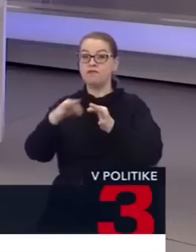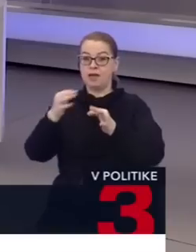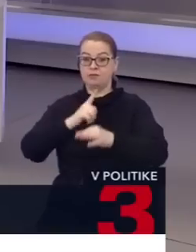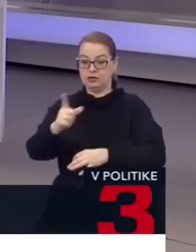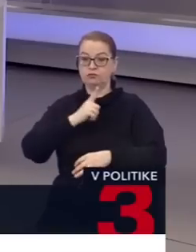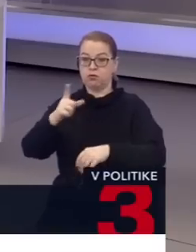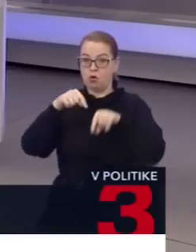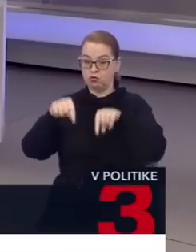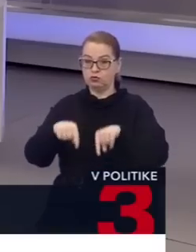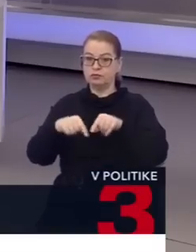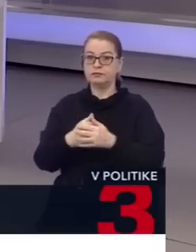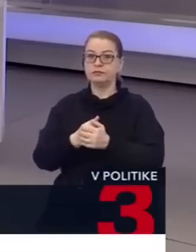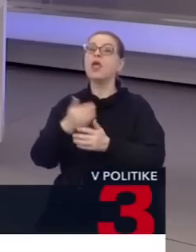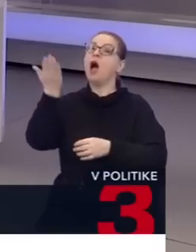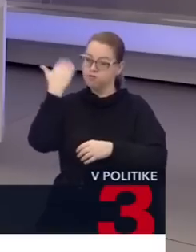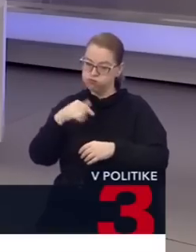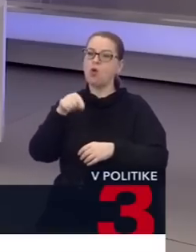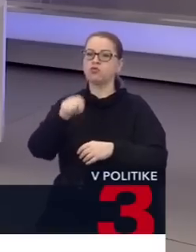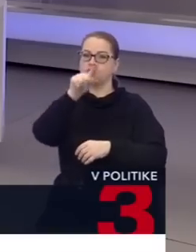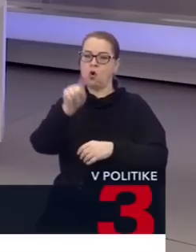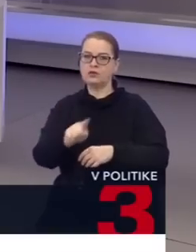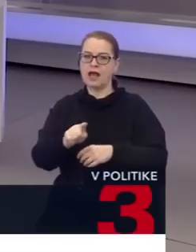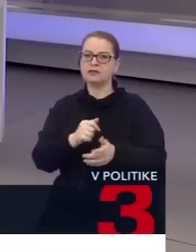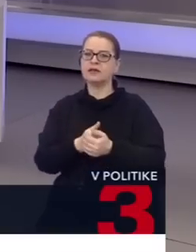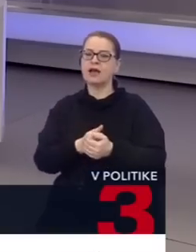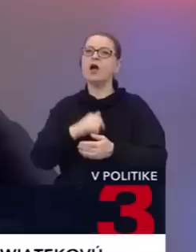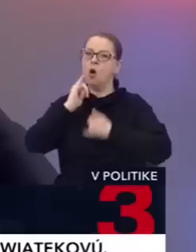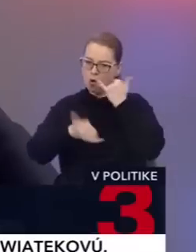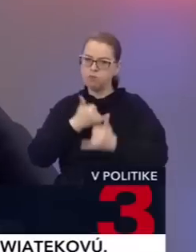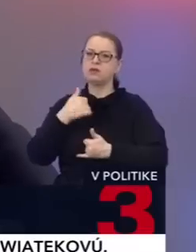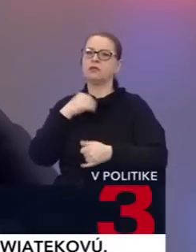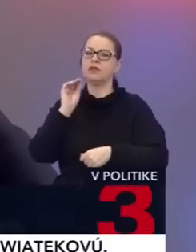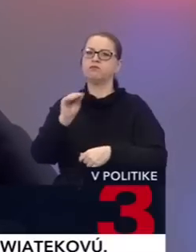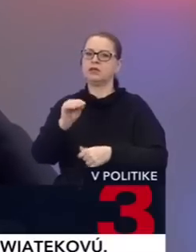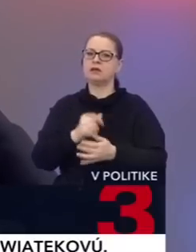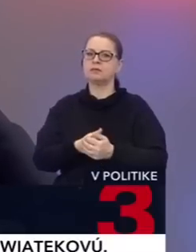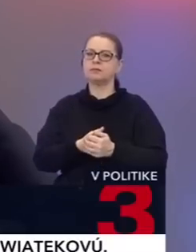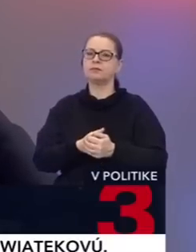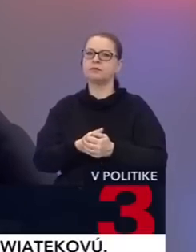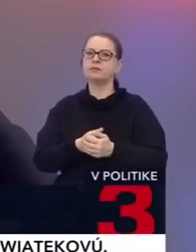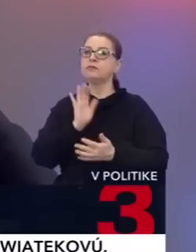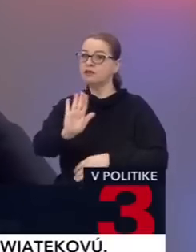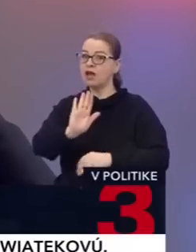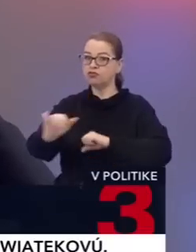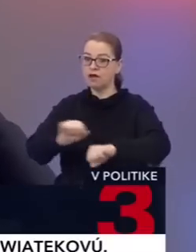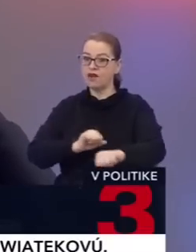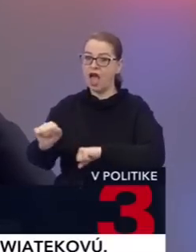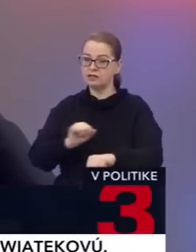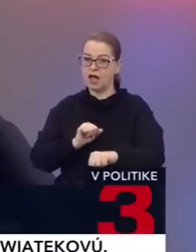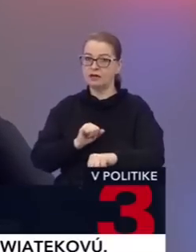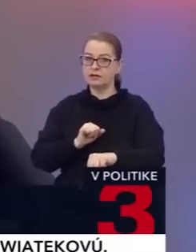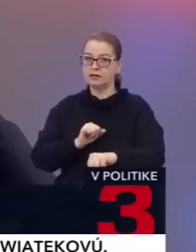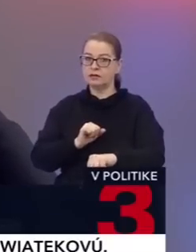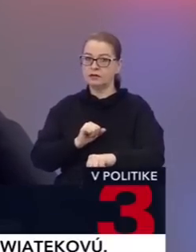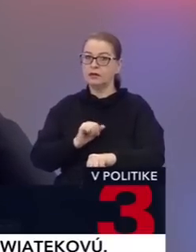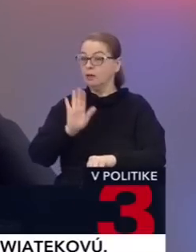tomto štúdiu a padla tá otázka a je opätovne legitimná, že či vaša vláda napriek tomu, že